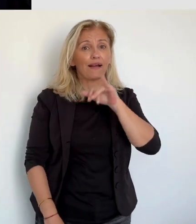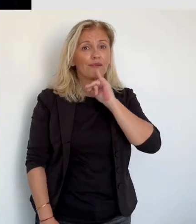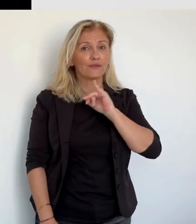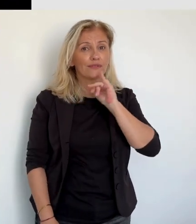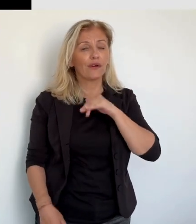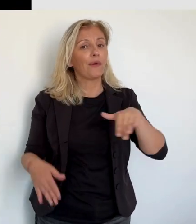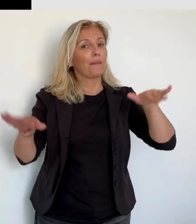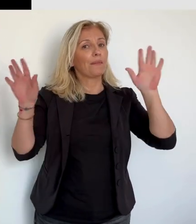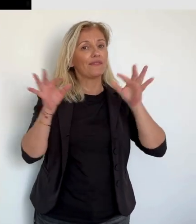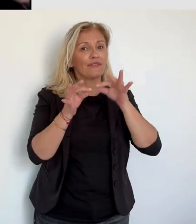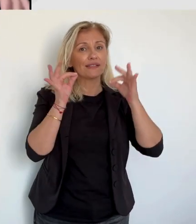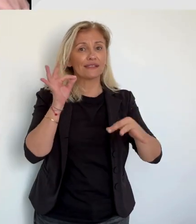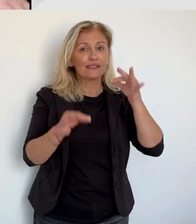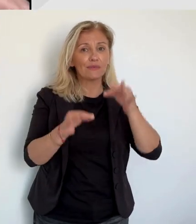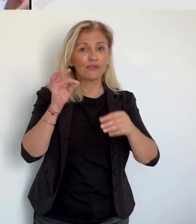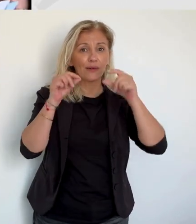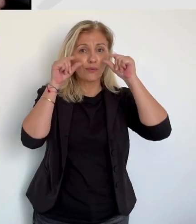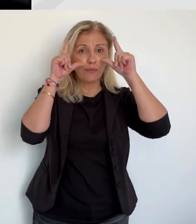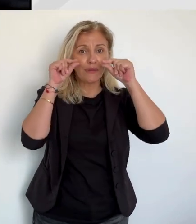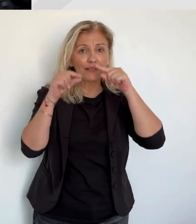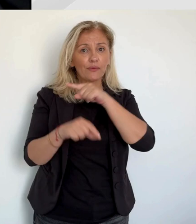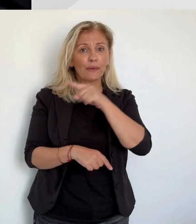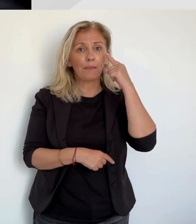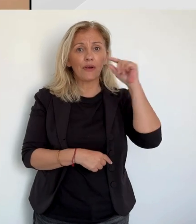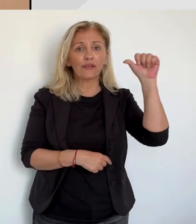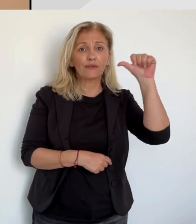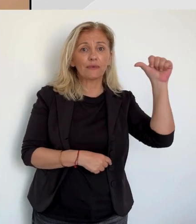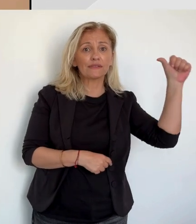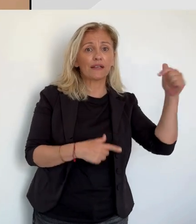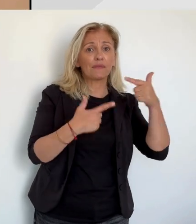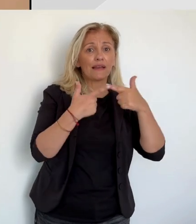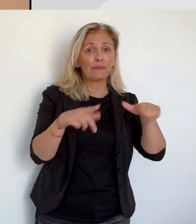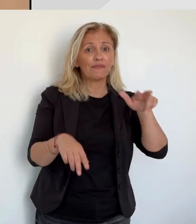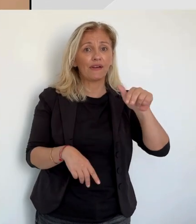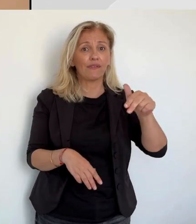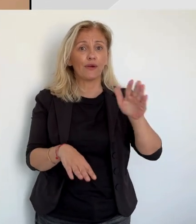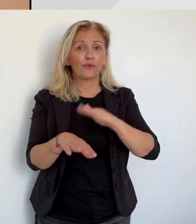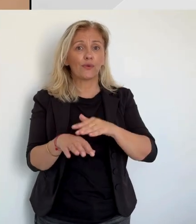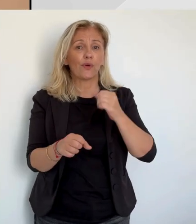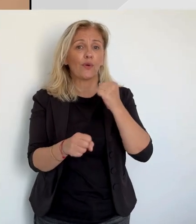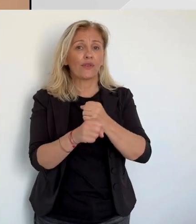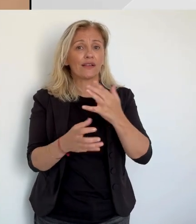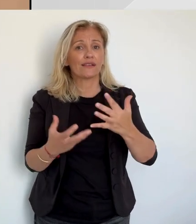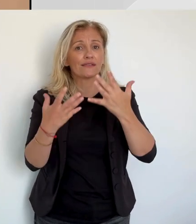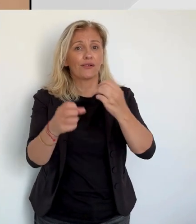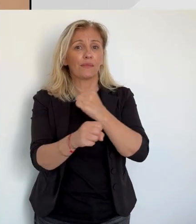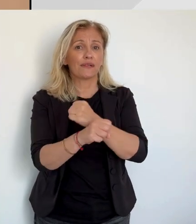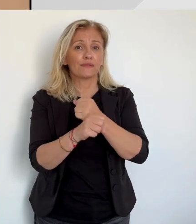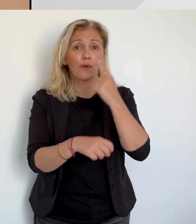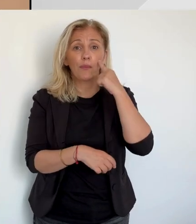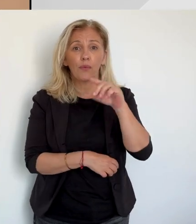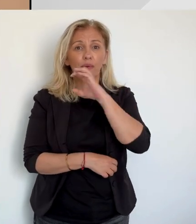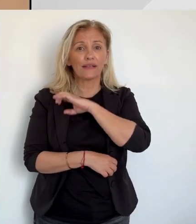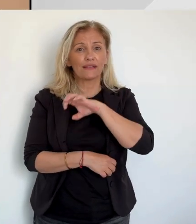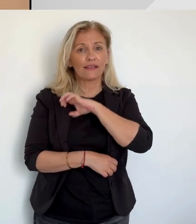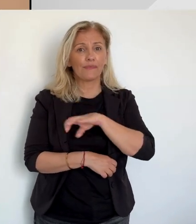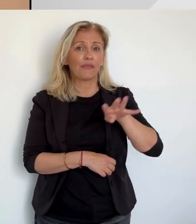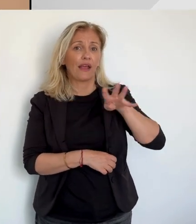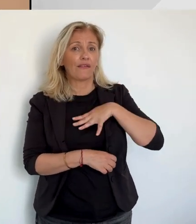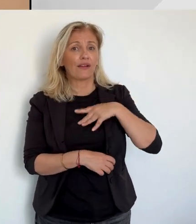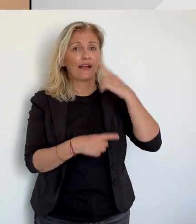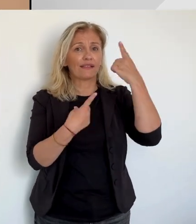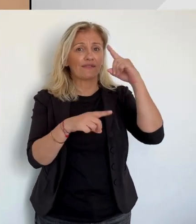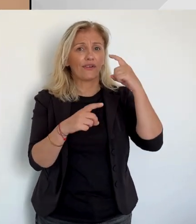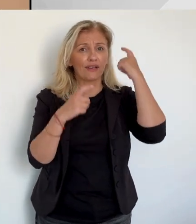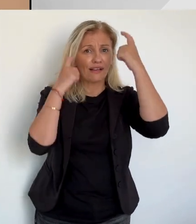avait plaidé l'acquittement. Il ne s'attendait pas à un tel verdict. Ce verdict est assez étonnant. Nous avons eu un acquittement sur l'effet de viol mais